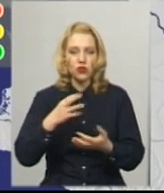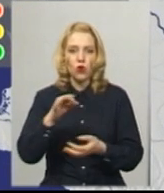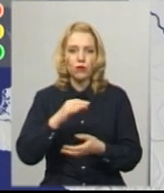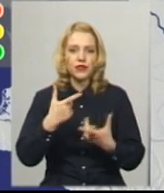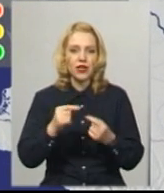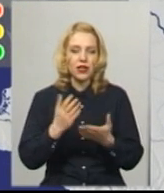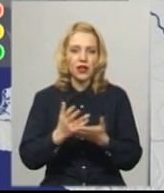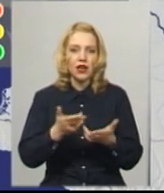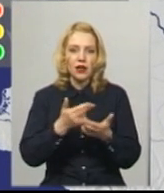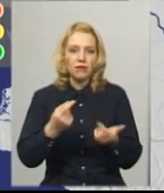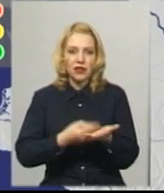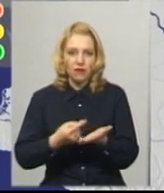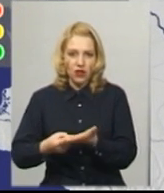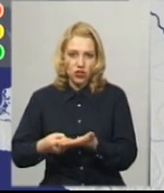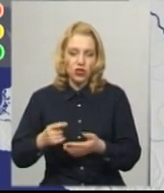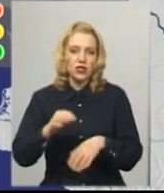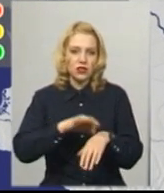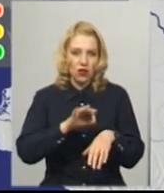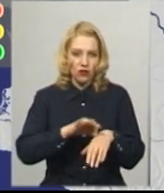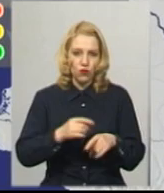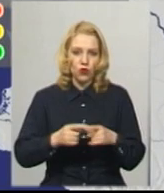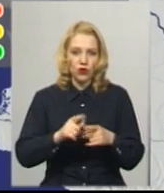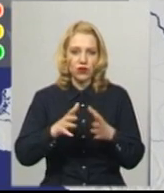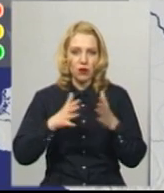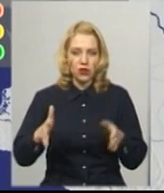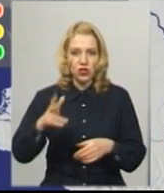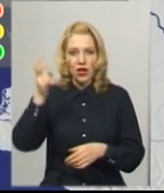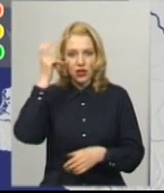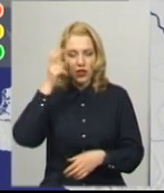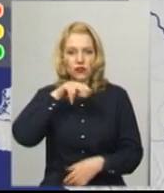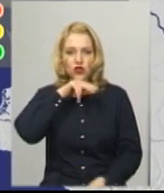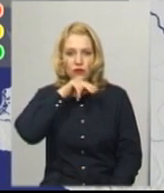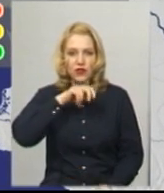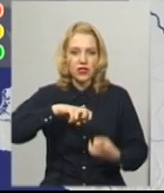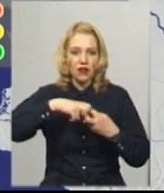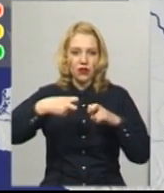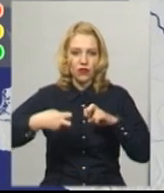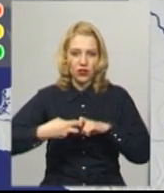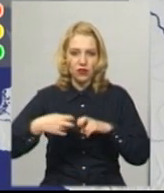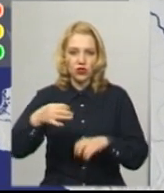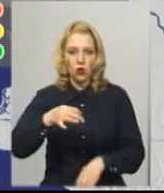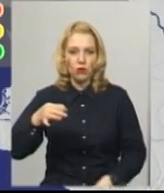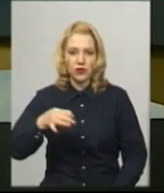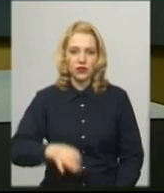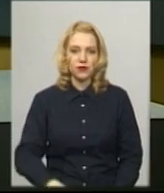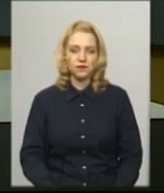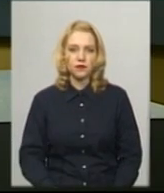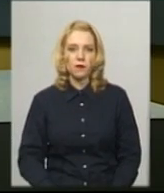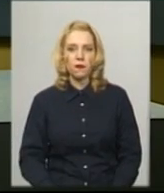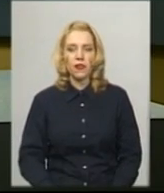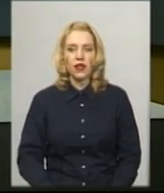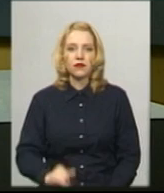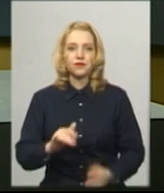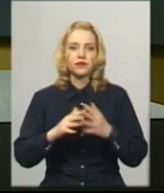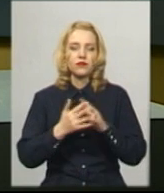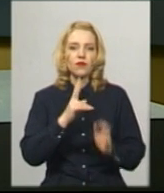випадки захворювання. Найбільше їх нині у Києві, Чернівецькій та Івано-Франківській областях. У